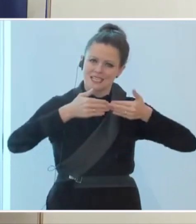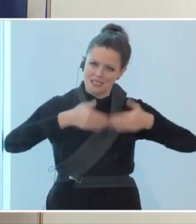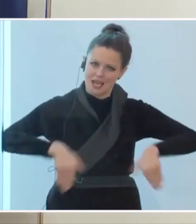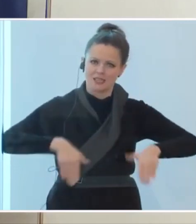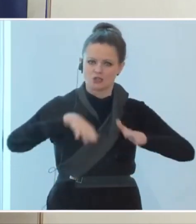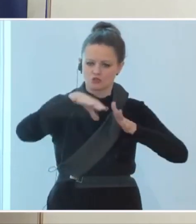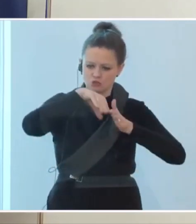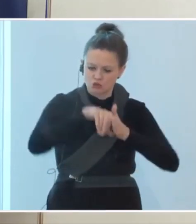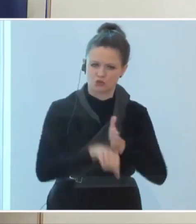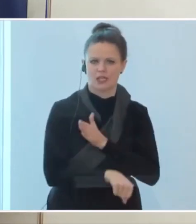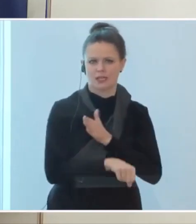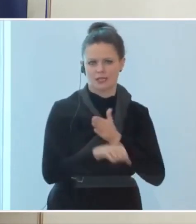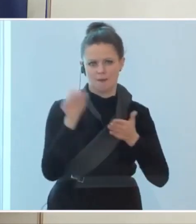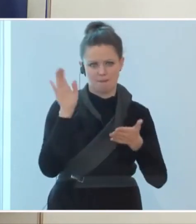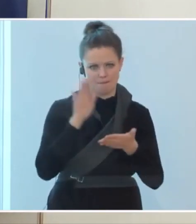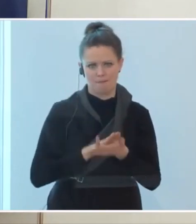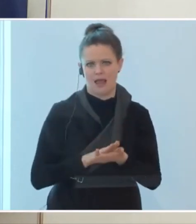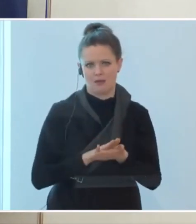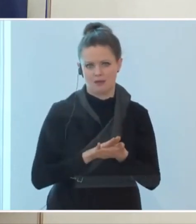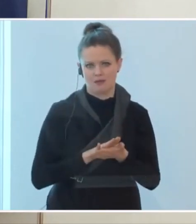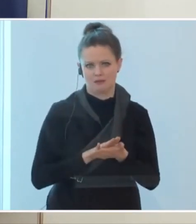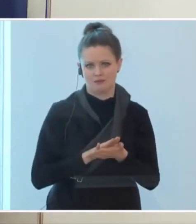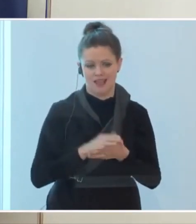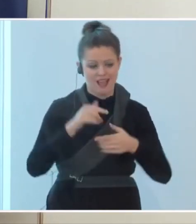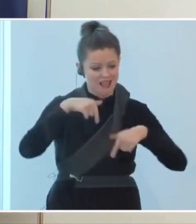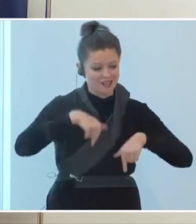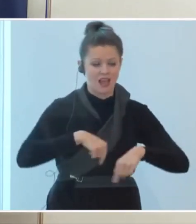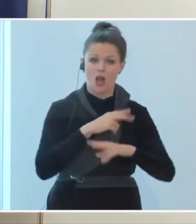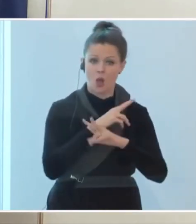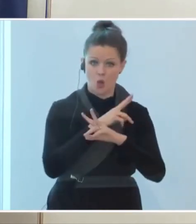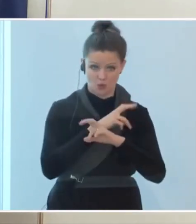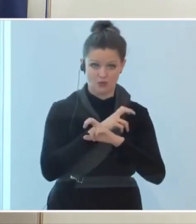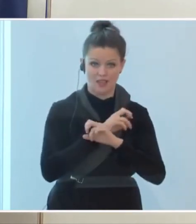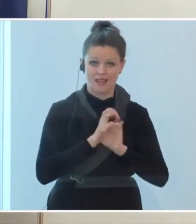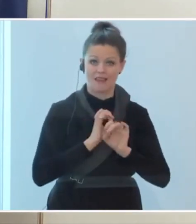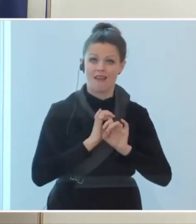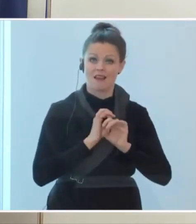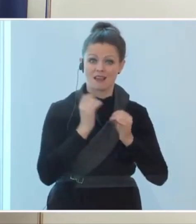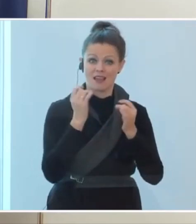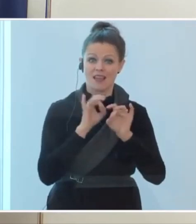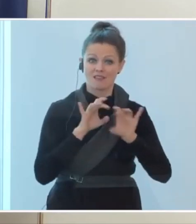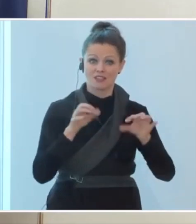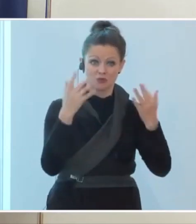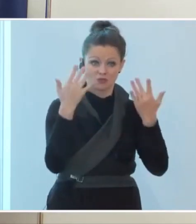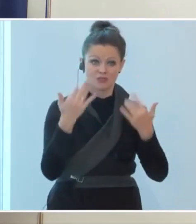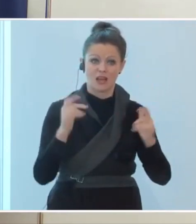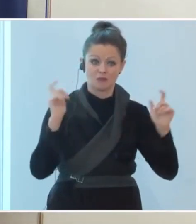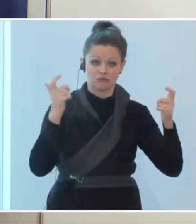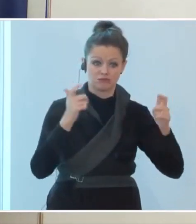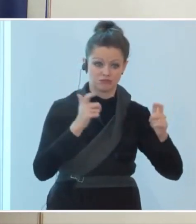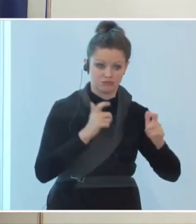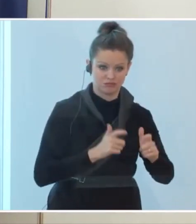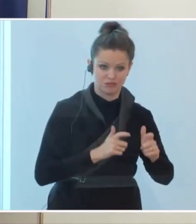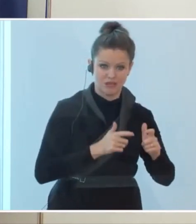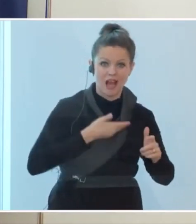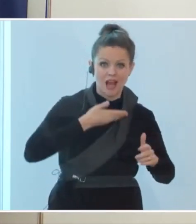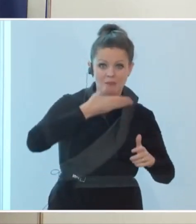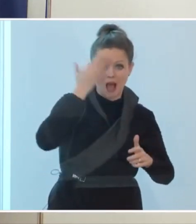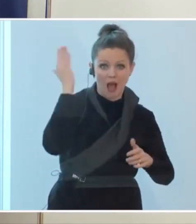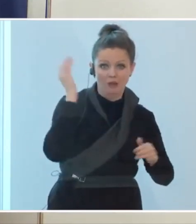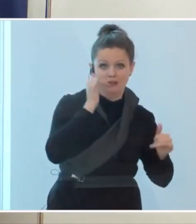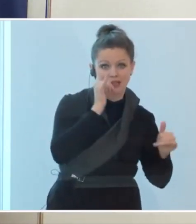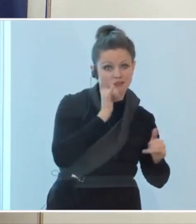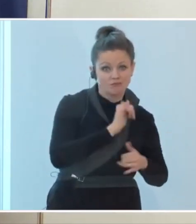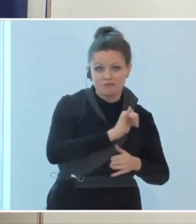das verhindern soll, dass wir in Österreich zwar mit den Zahlen nach unten kommen, uns aber dann durch Auslandsreisen in der